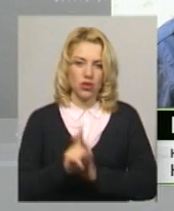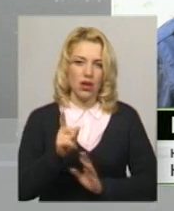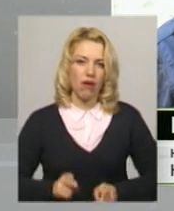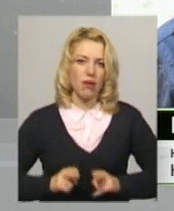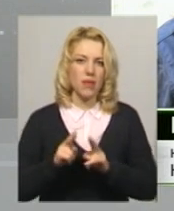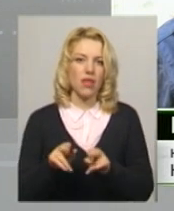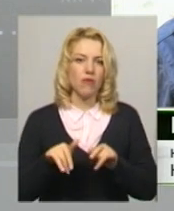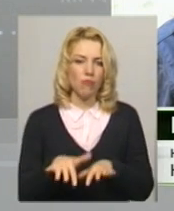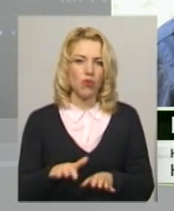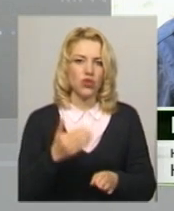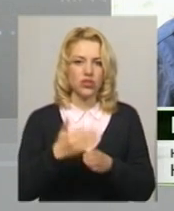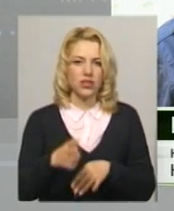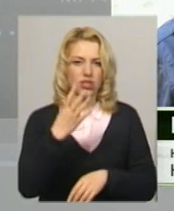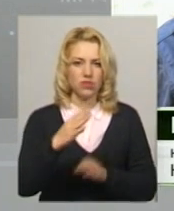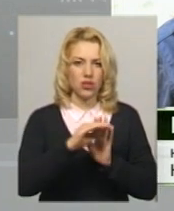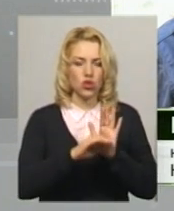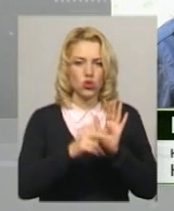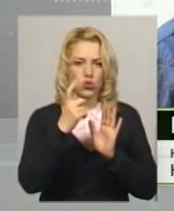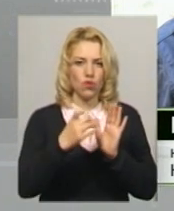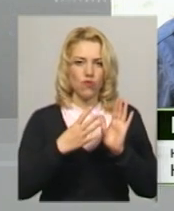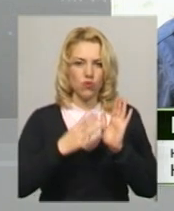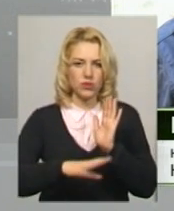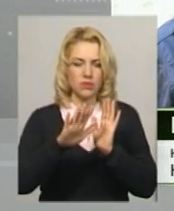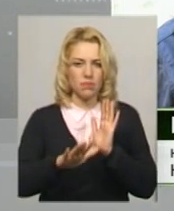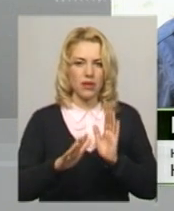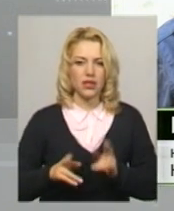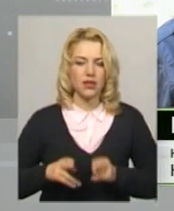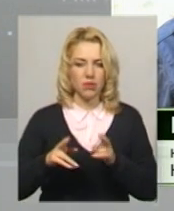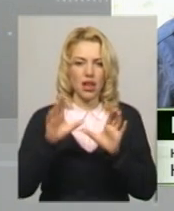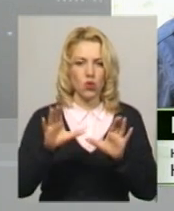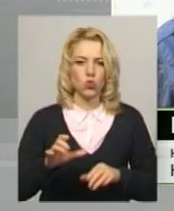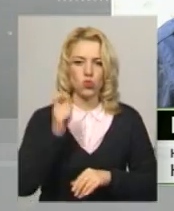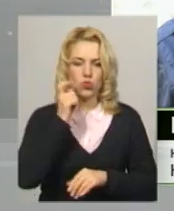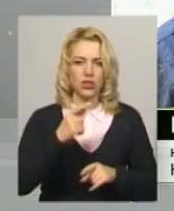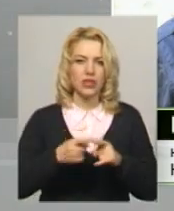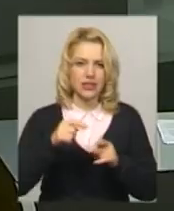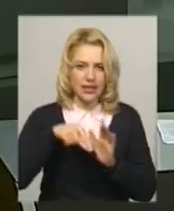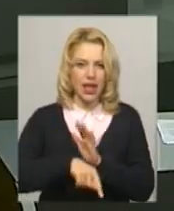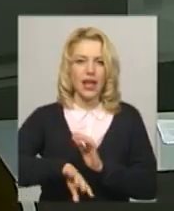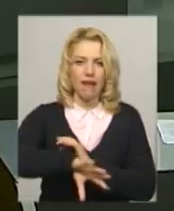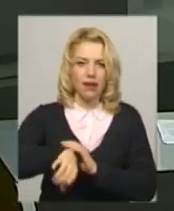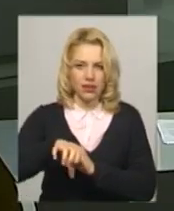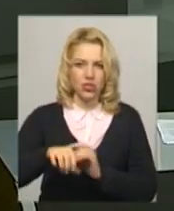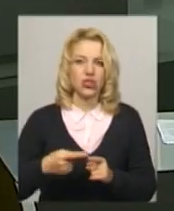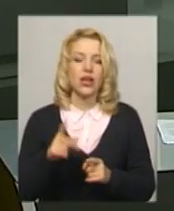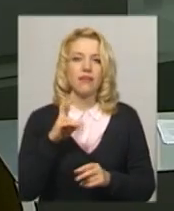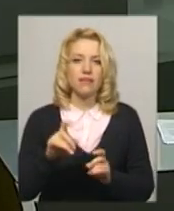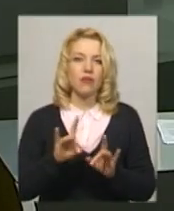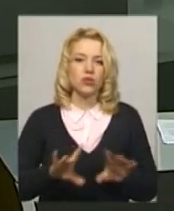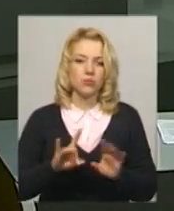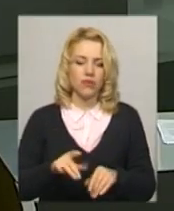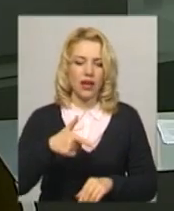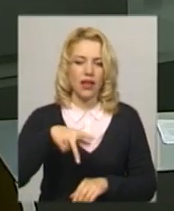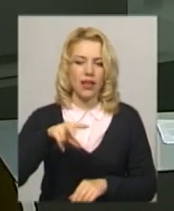провадження за частиною 4 статті 185 Кримінального кодексу України. Це крадіжка». Як розповіла